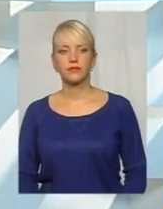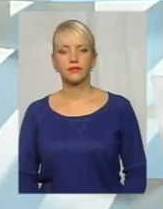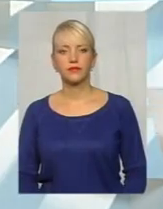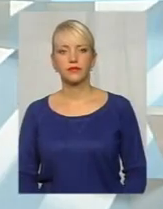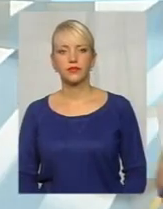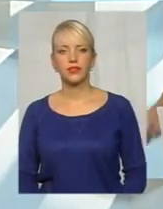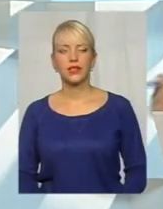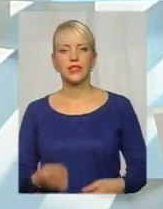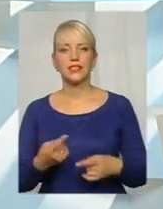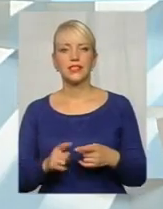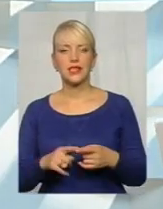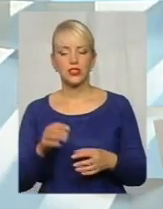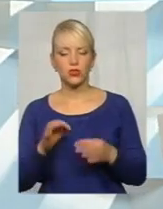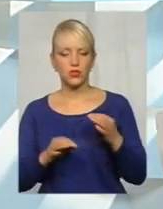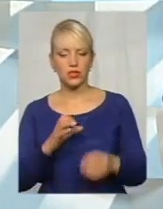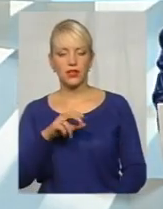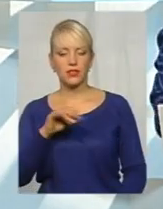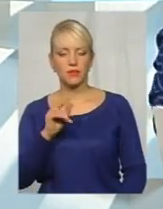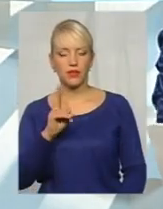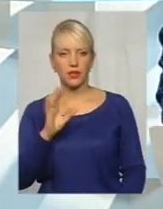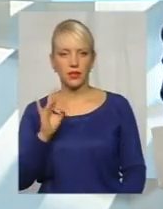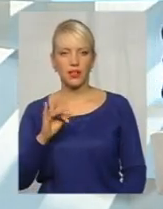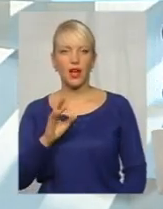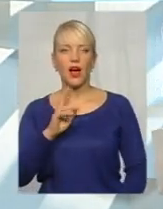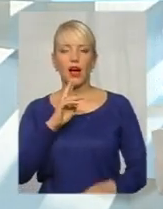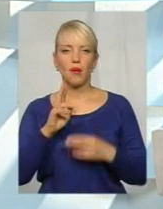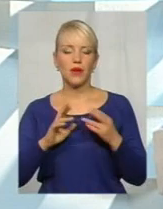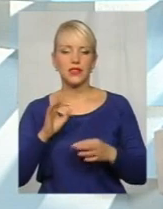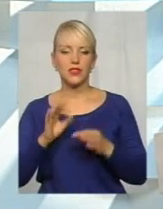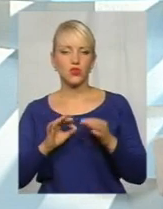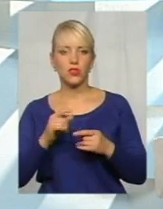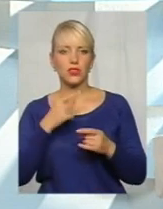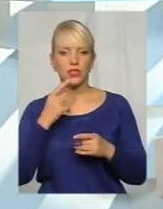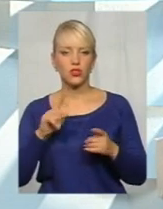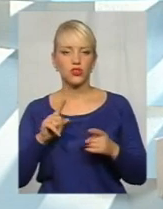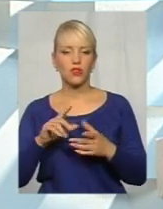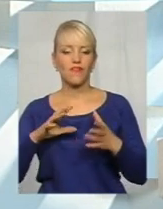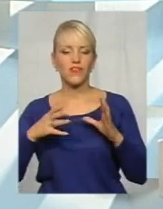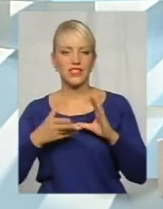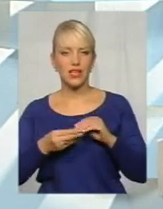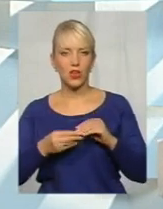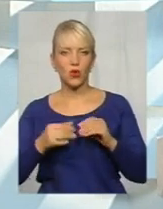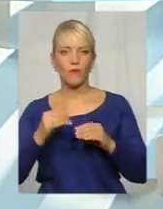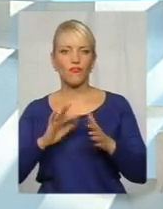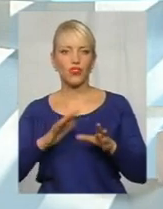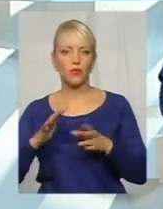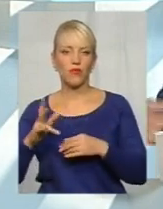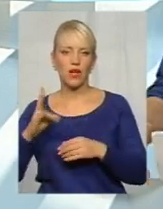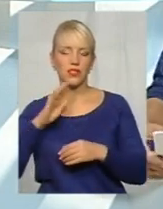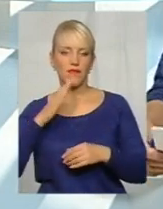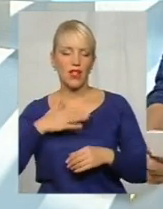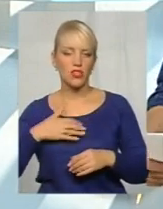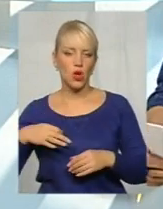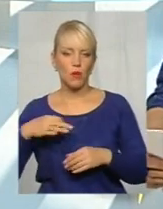Це суддя-спікер апеляційного суду Хмельницької області зазначив про те, що відбувається загалом в нашій області із подібними